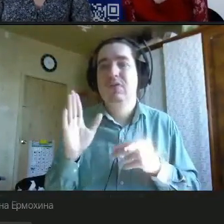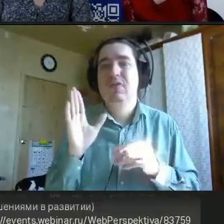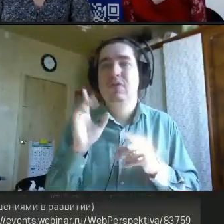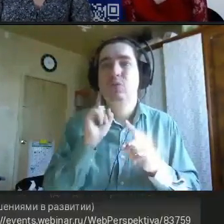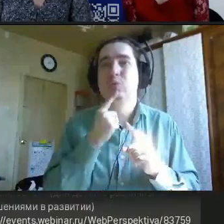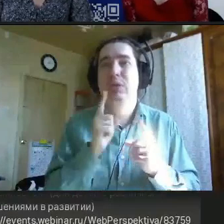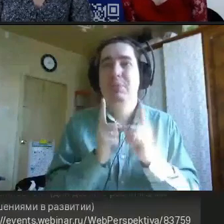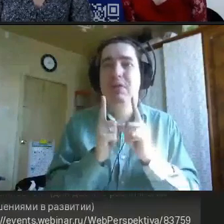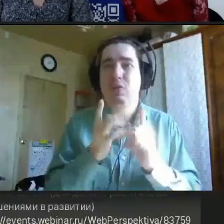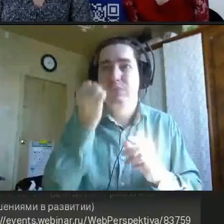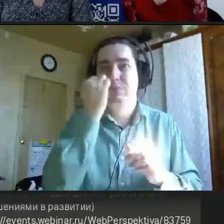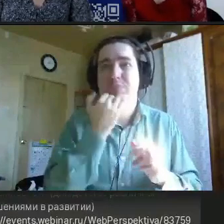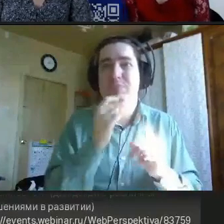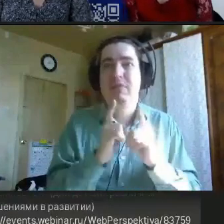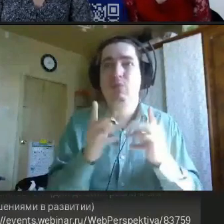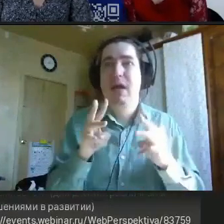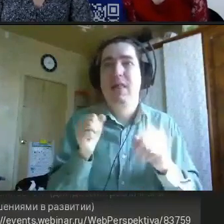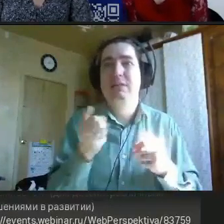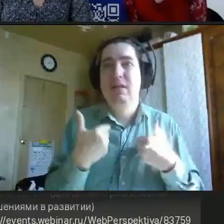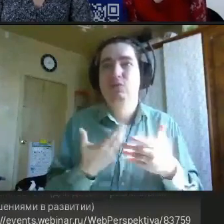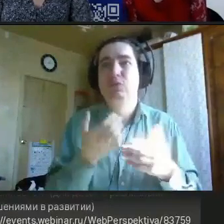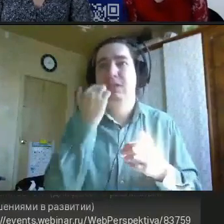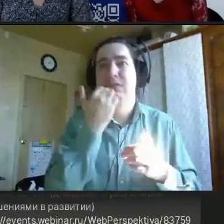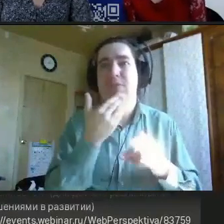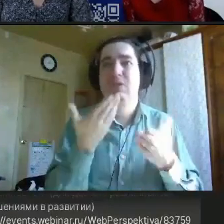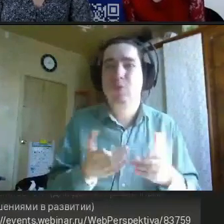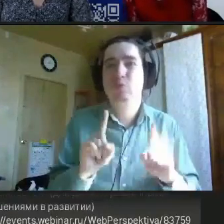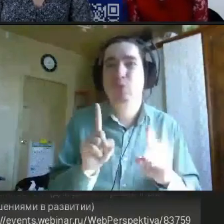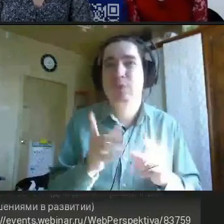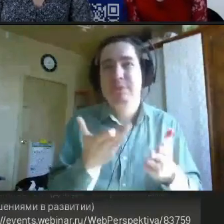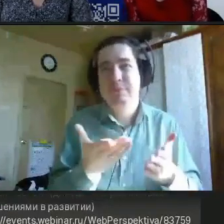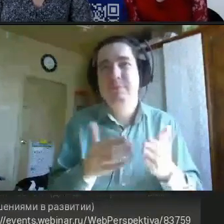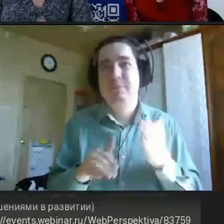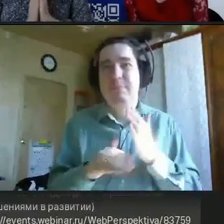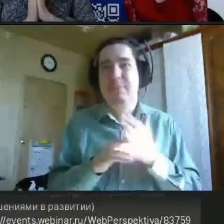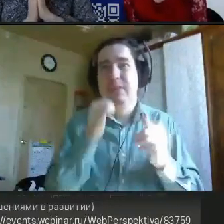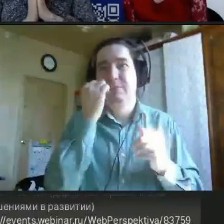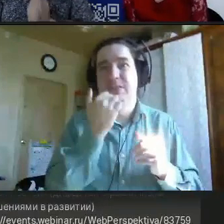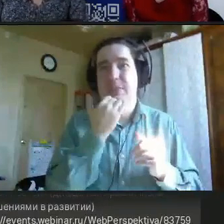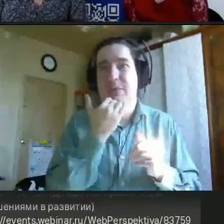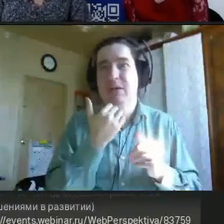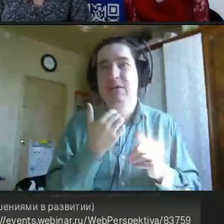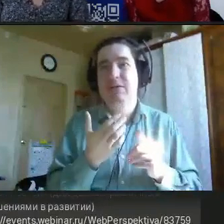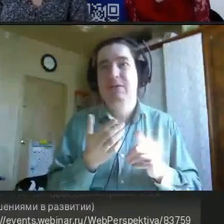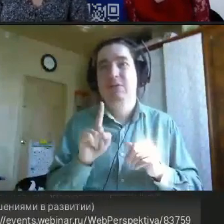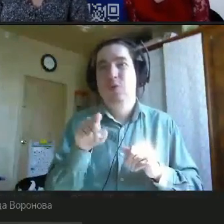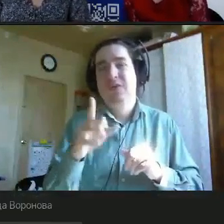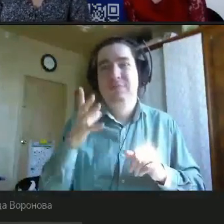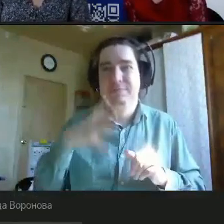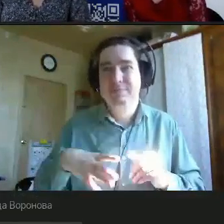сутопереводчика Михаила Кашкова. Спасибо вам огромное. Спасибо Сергею за